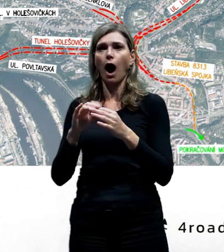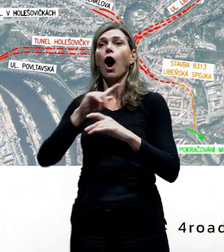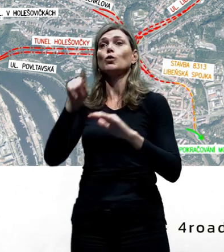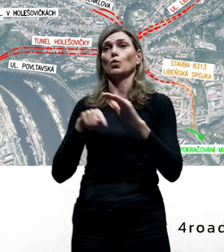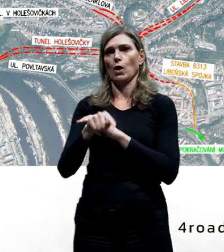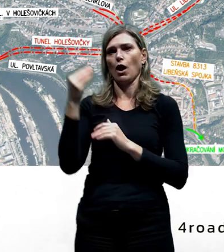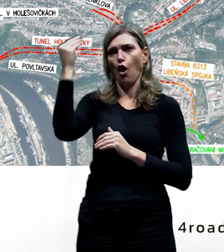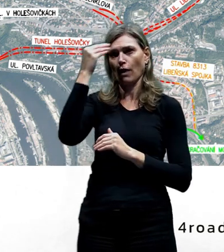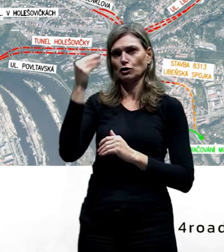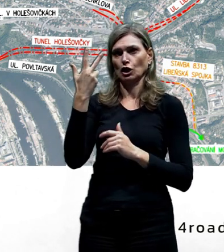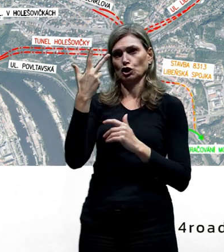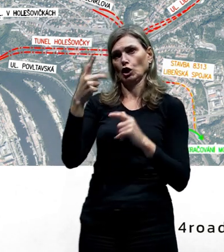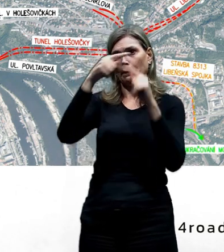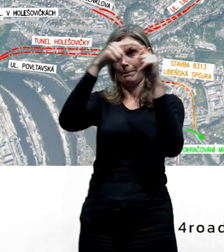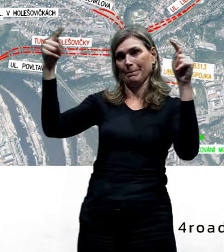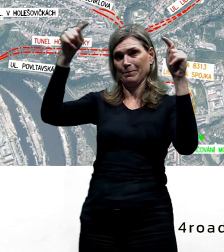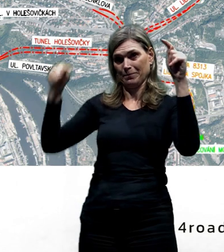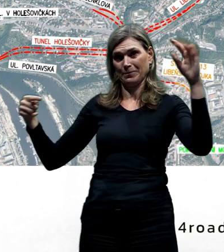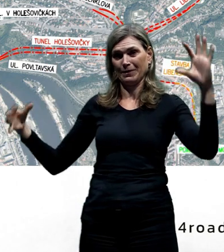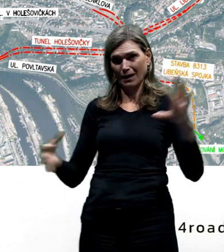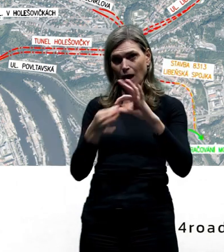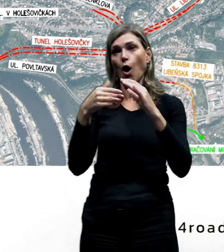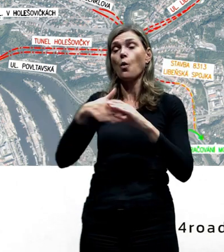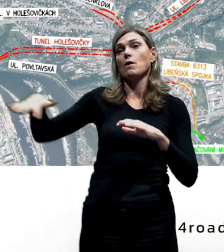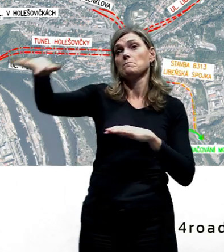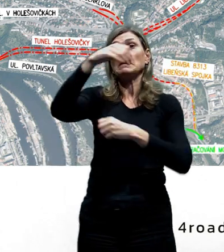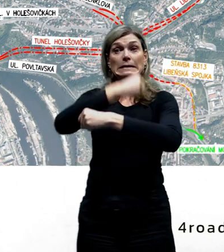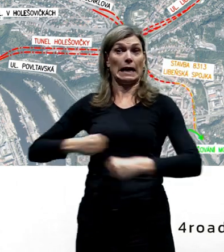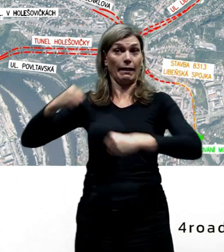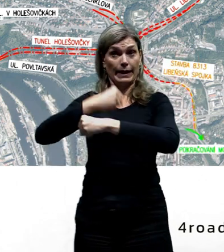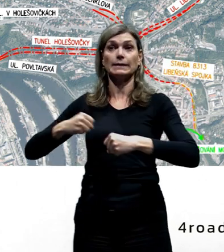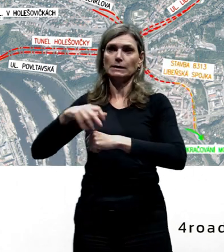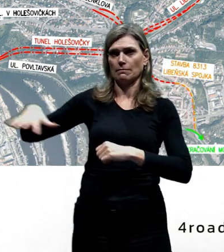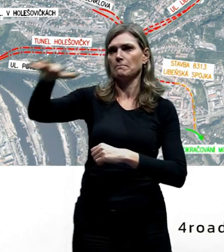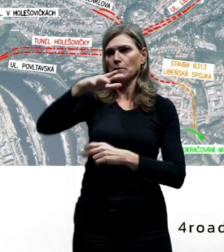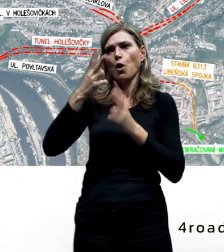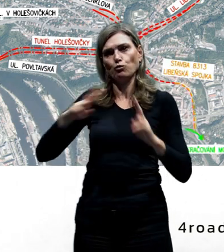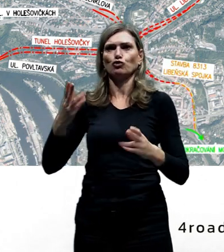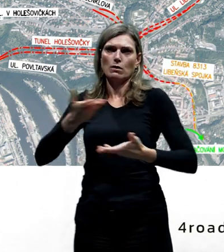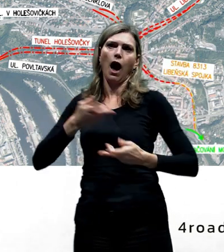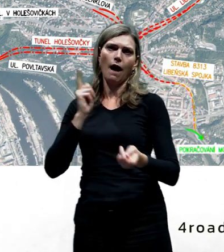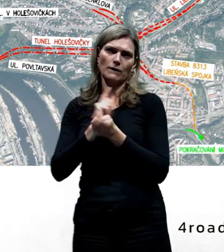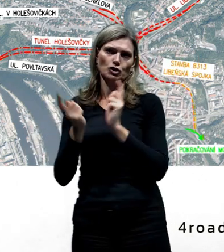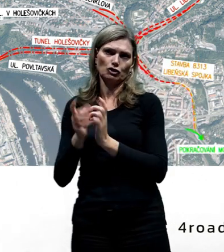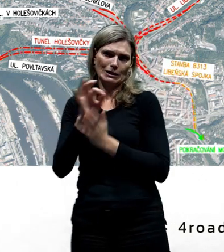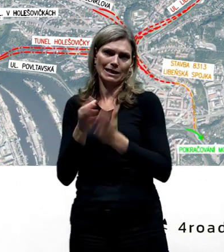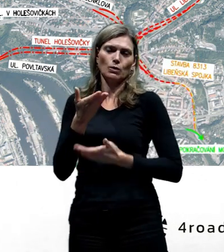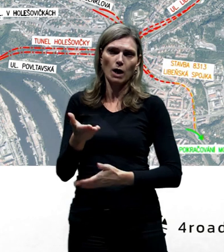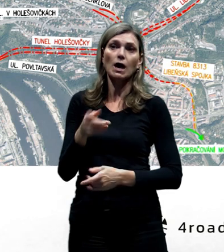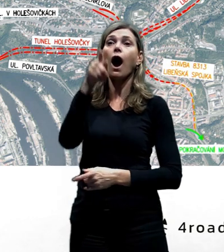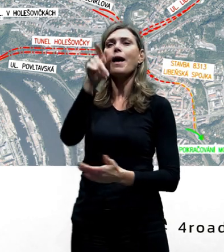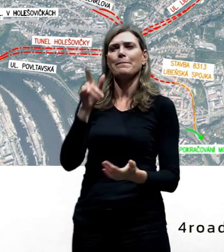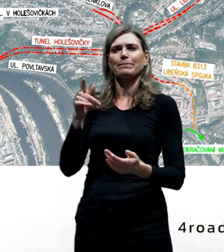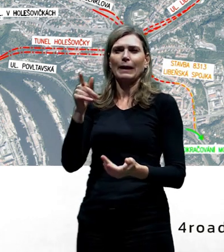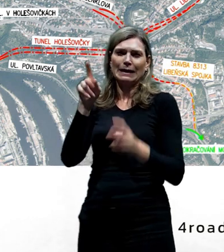v Holešovičkách. Tím by byla vyřešena povrchová doprava ulice v Holešovičkách. Myšlenkou této studie